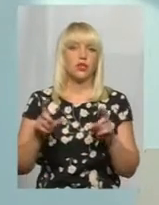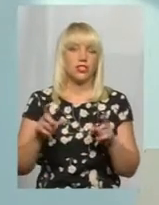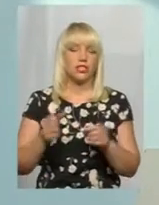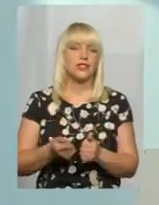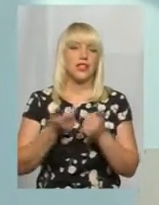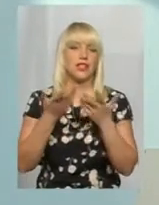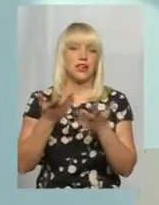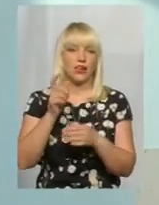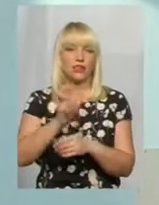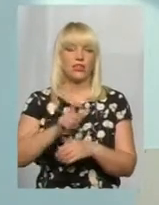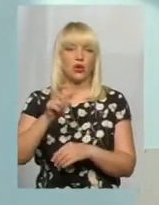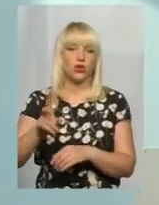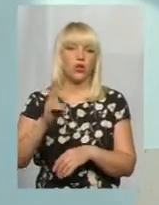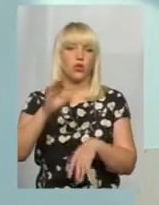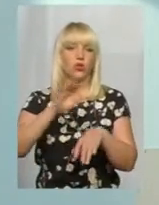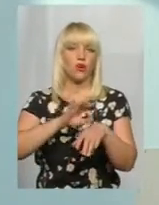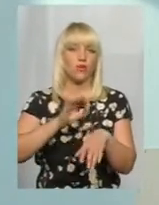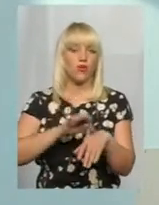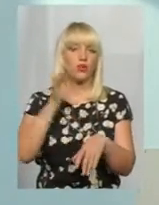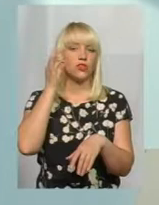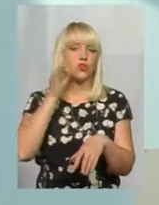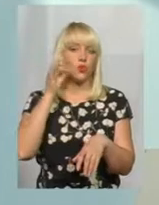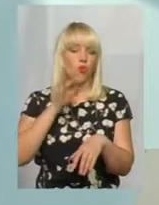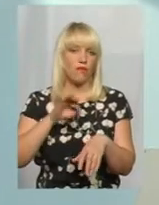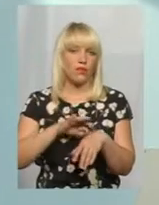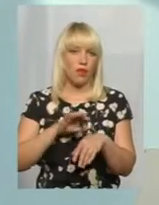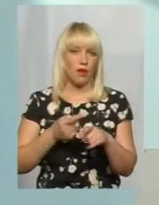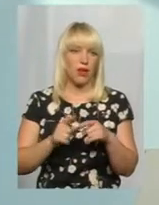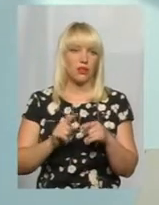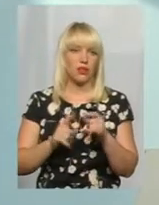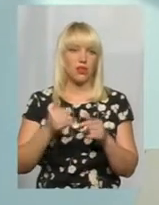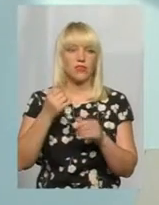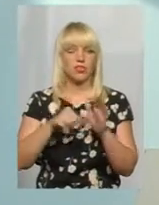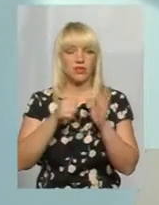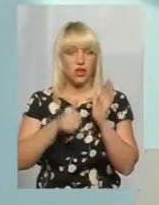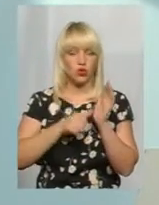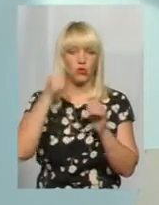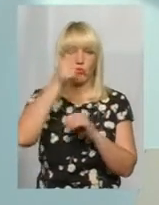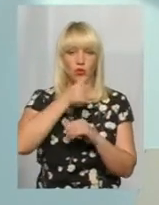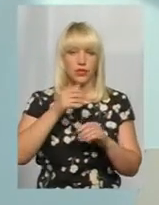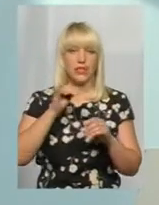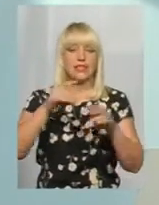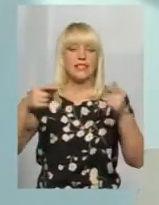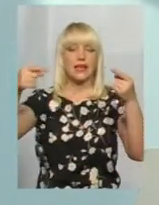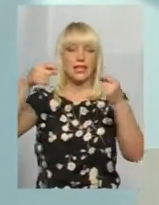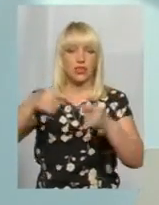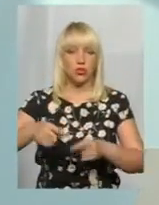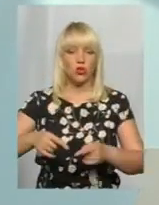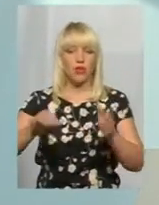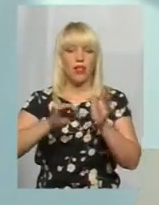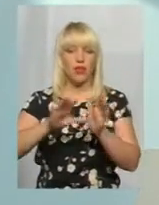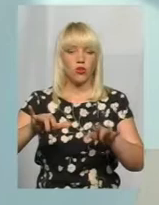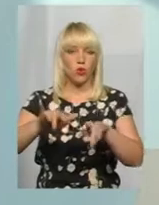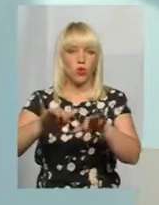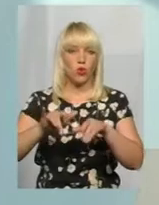хворих на цукровий діабет. Якщо за 2017 рік в нас було згідно електронного реєстру, електронний реєстр – це, в